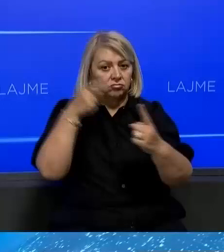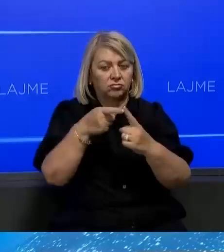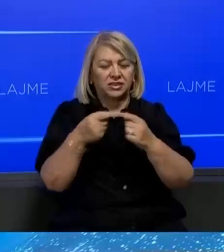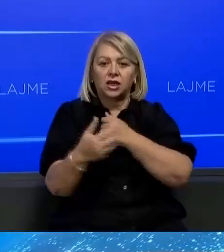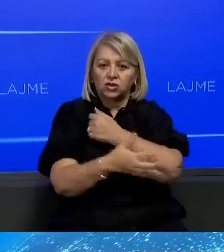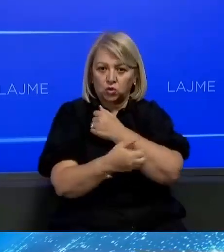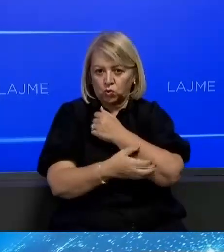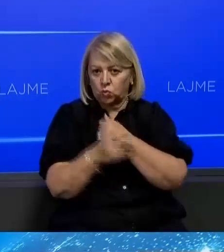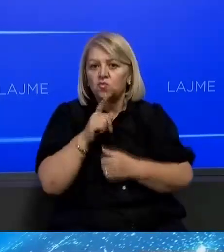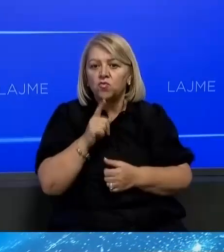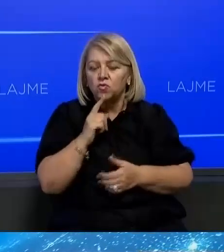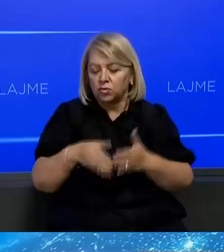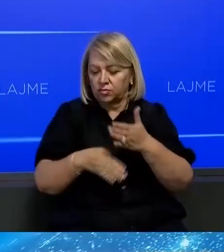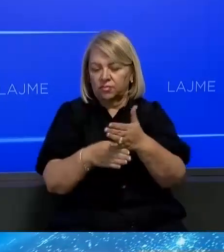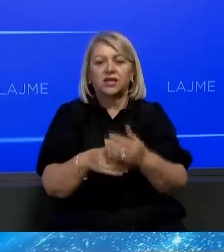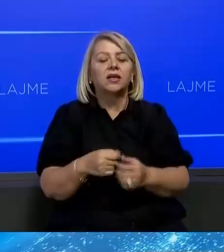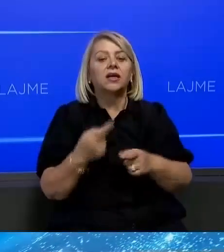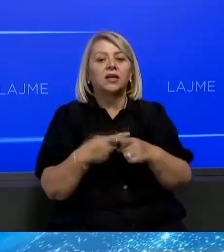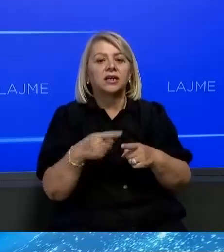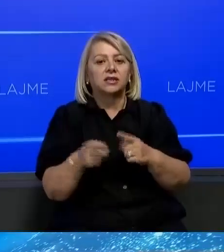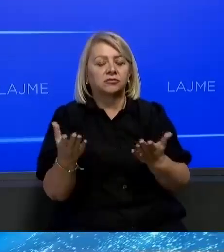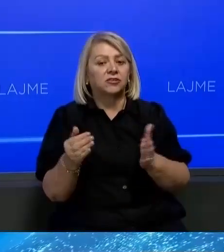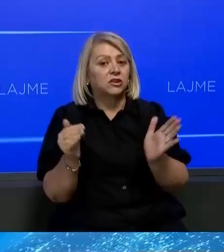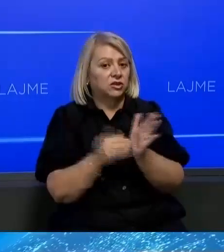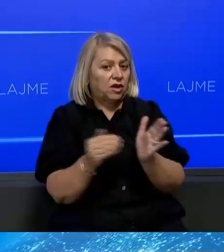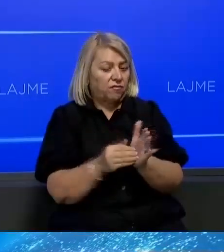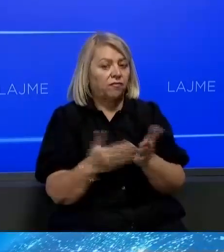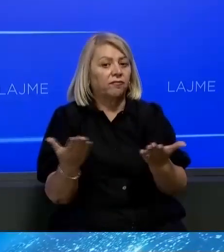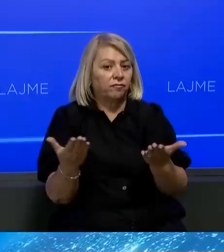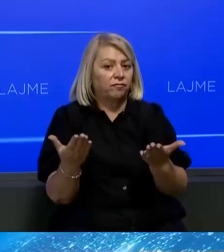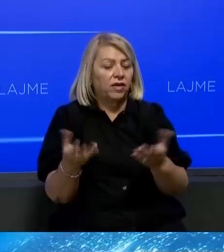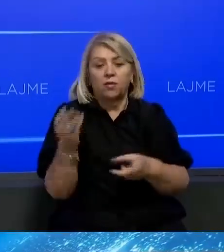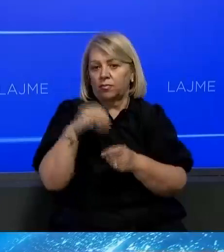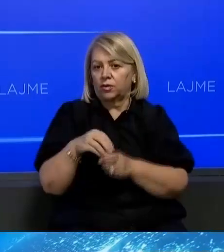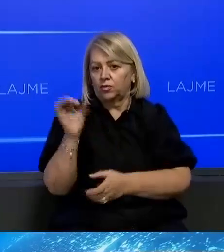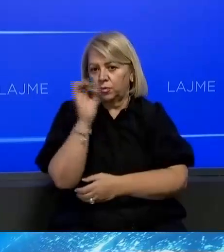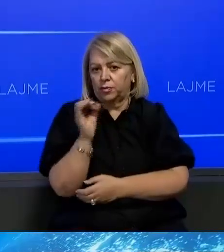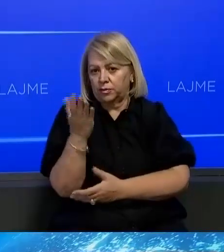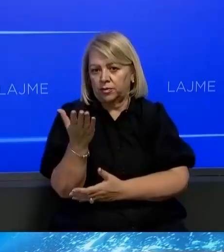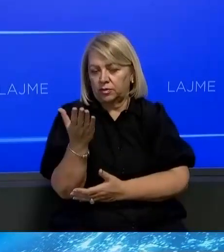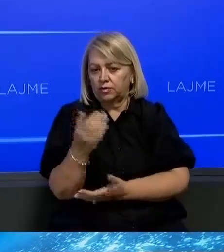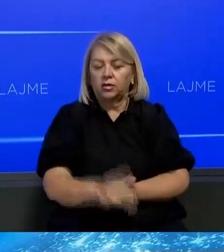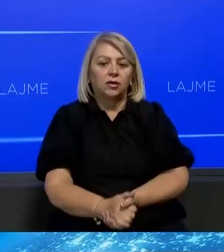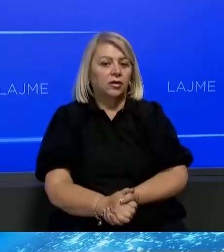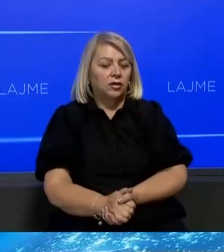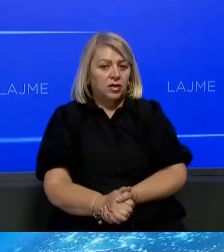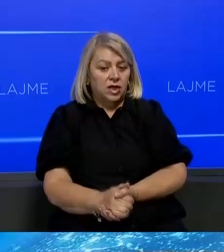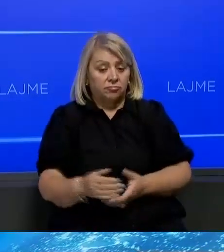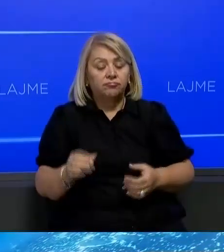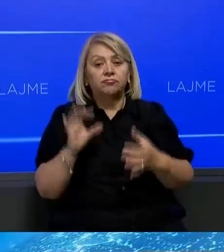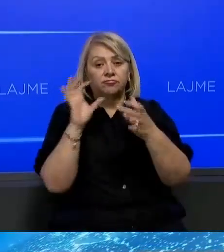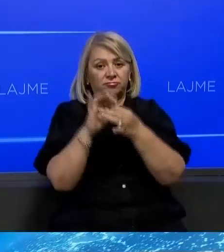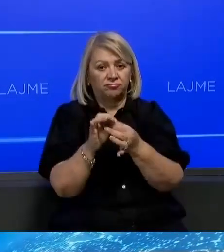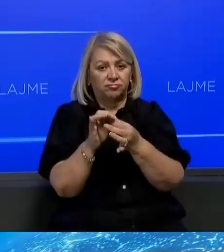skema sociale dhe të rastet të silet janë në nevoj, mirë po nuk janë të përfshira në skema sociale. Me këtë ndërhyrje në